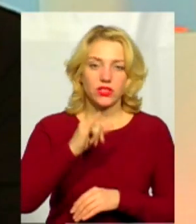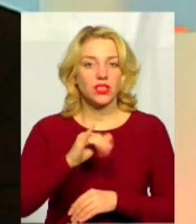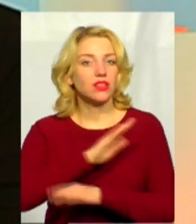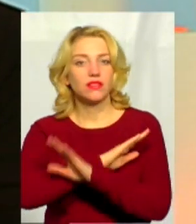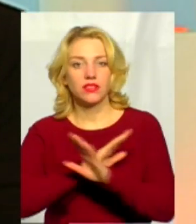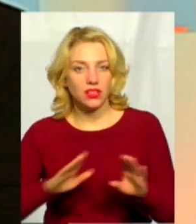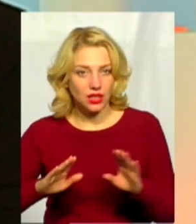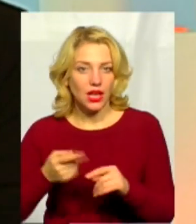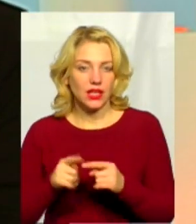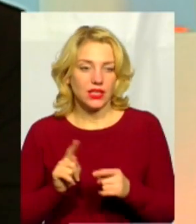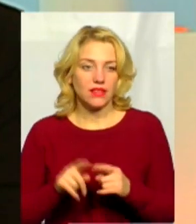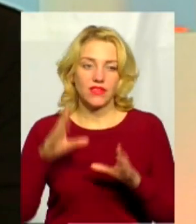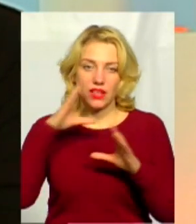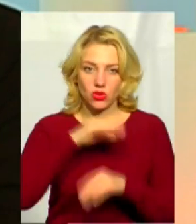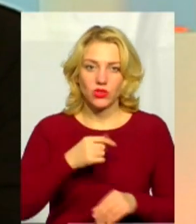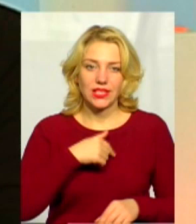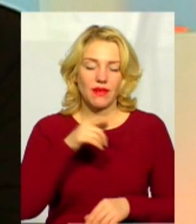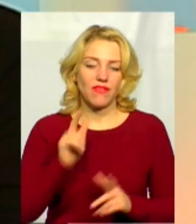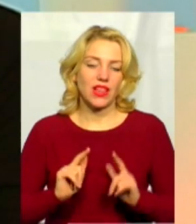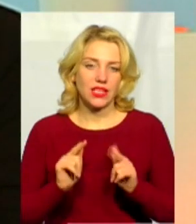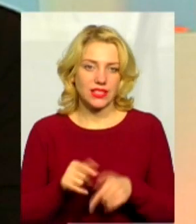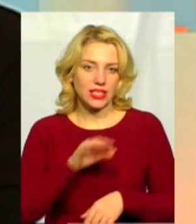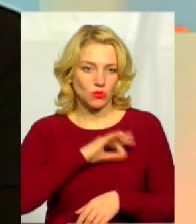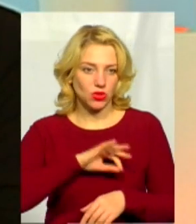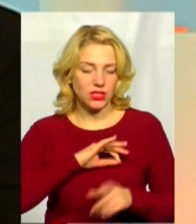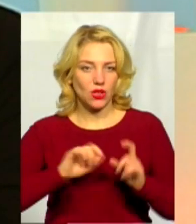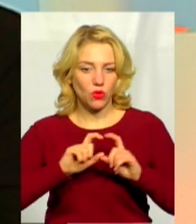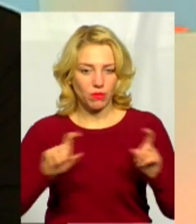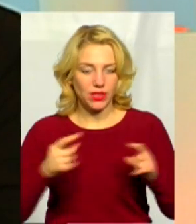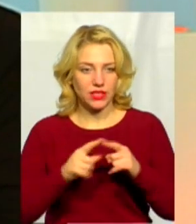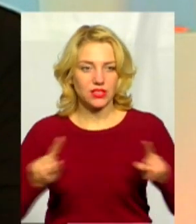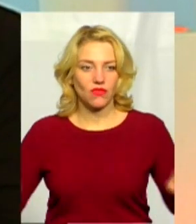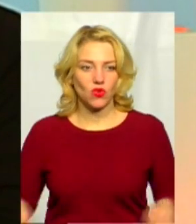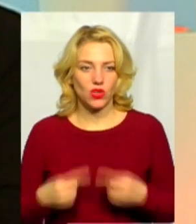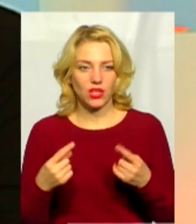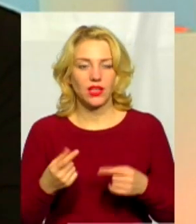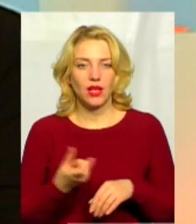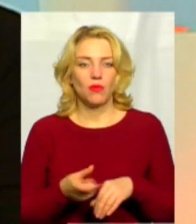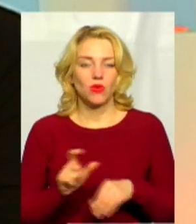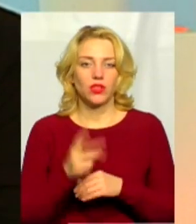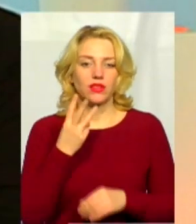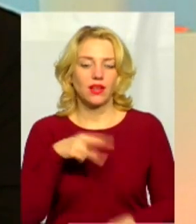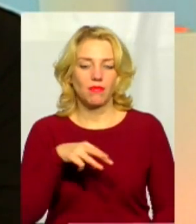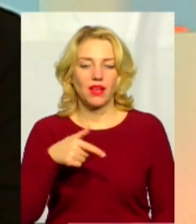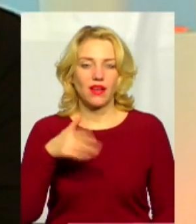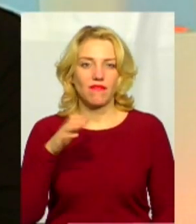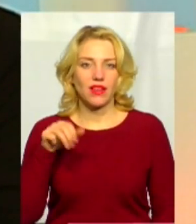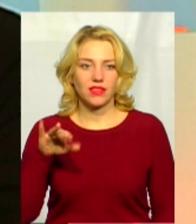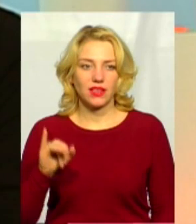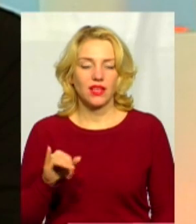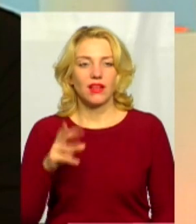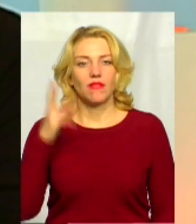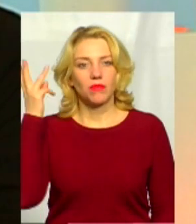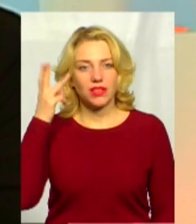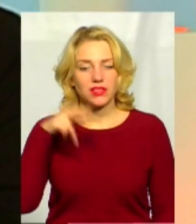збудовано і введено в експлуатацію компанію, яку ми, власне, і створили кластером для цих потреб понад 3 мегавати, але не в Хмельницькому по Україні.